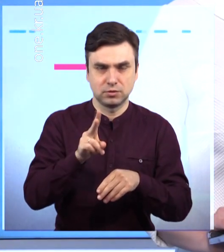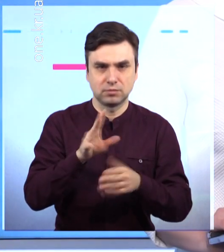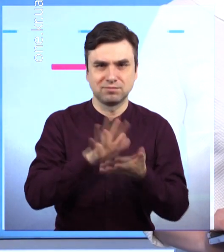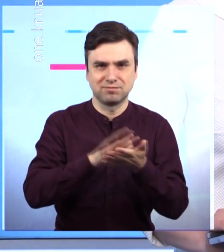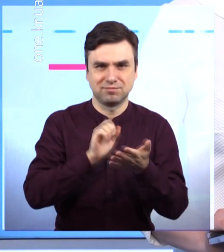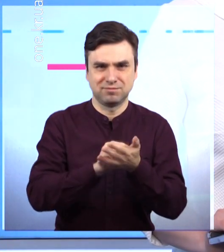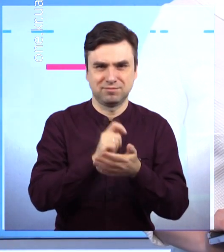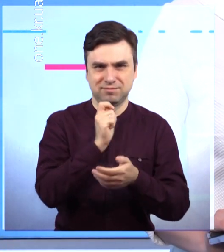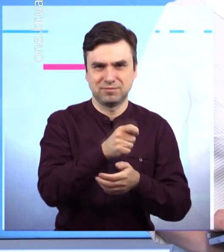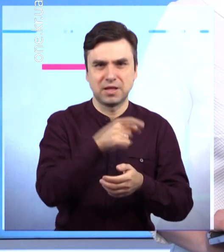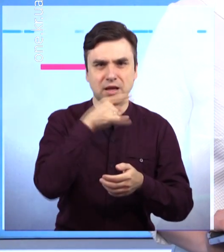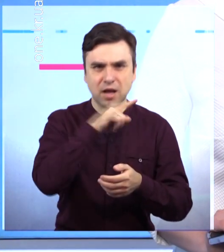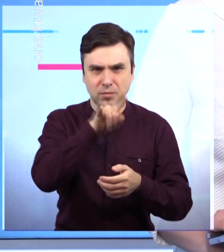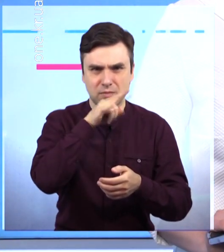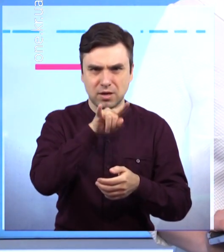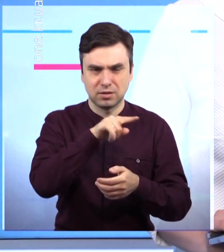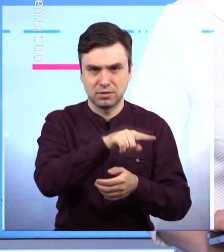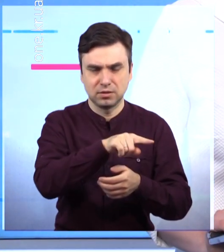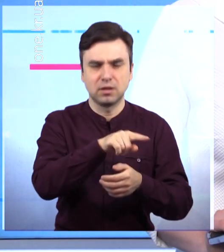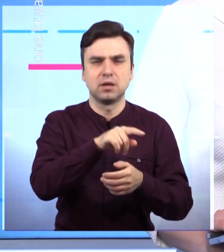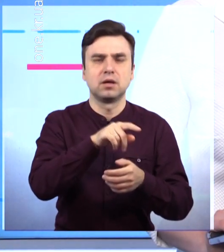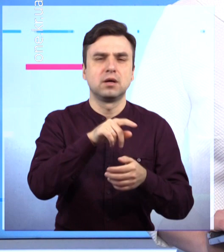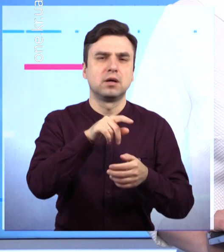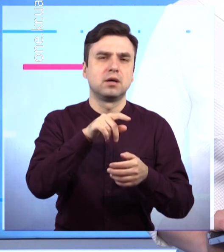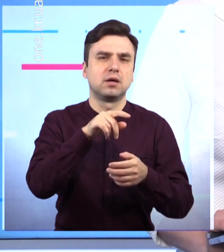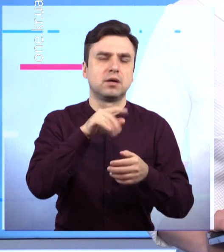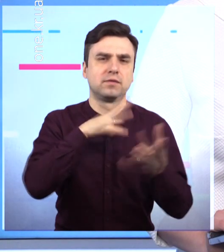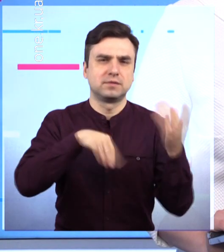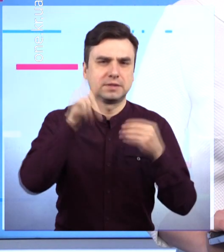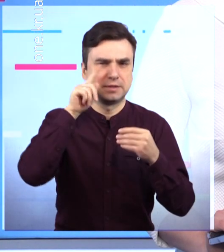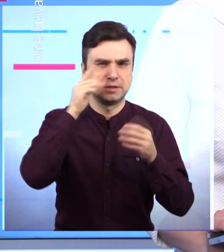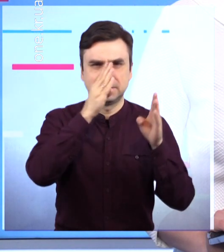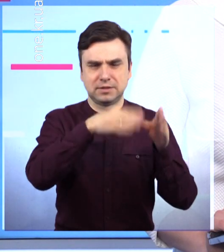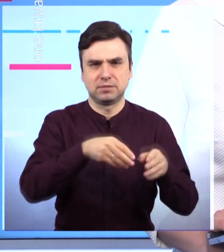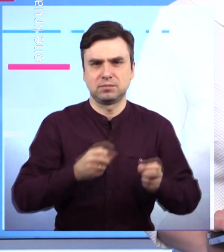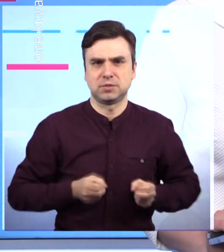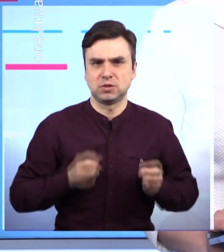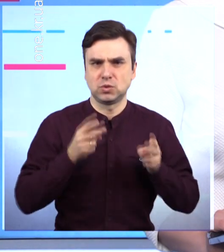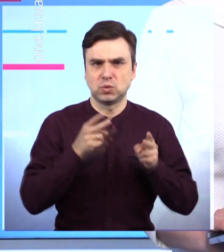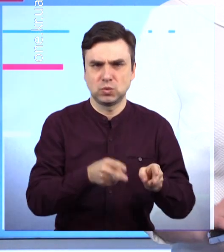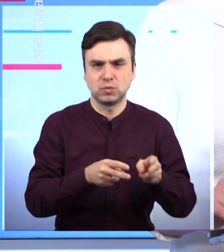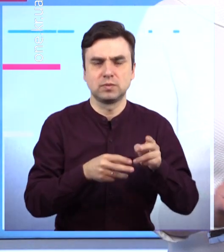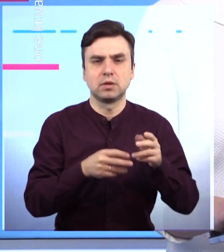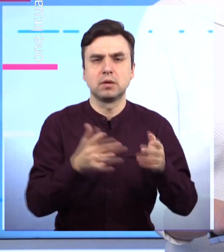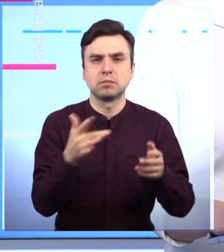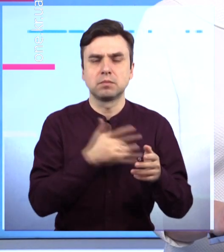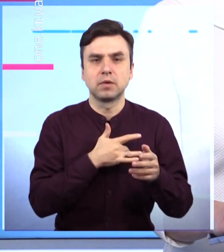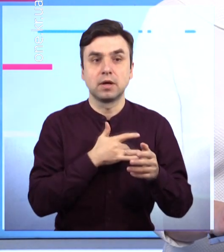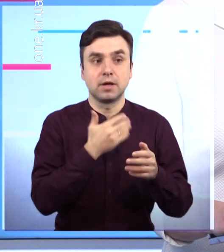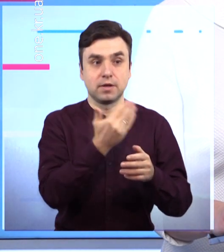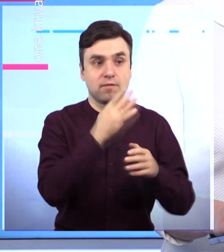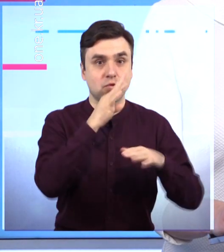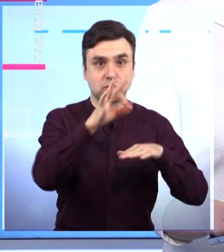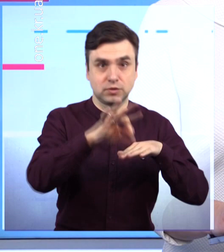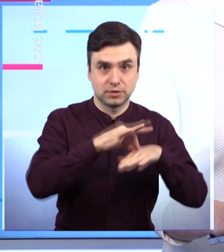Застрелили посеред білого дня. 7 березня у приватному секторі на вулиці Миколаївське шосе, що у Центральному міському районі, вбили